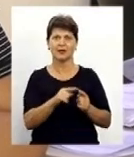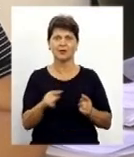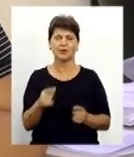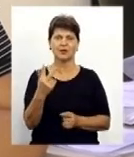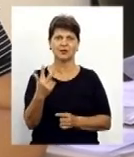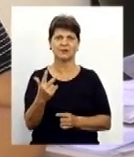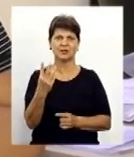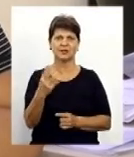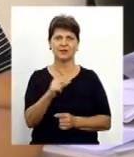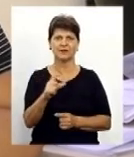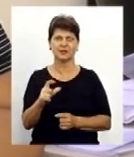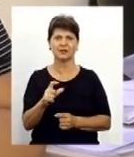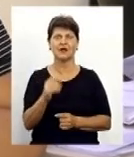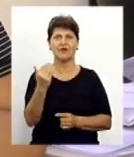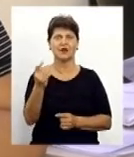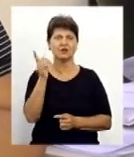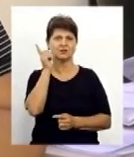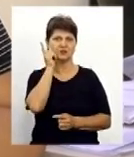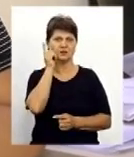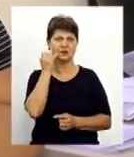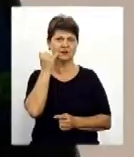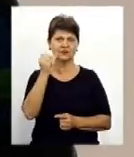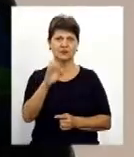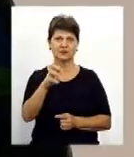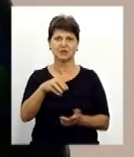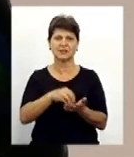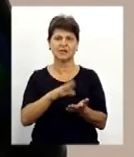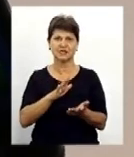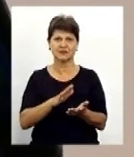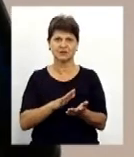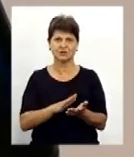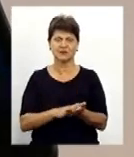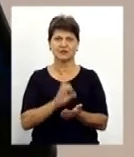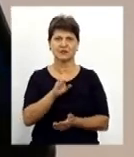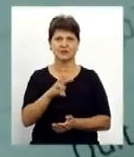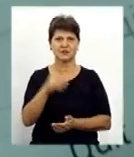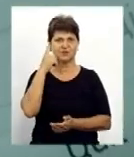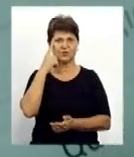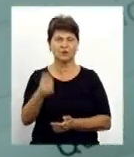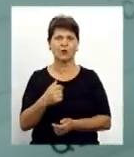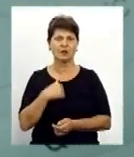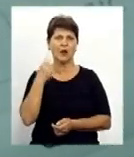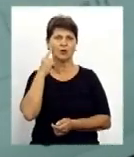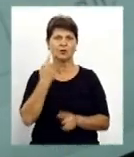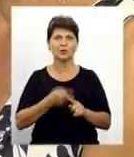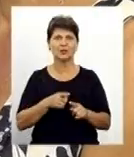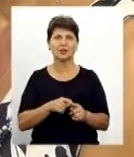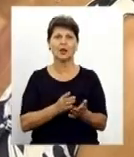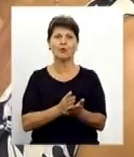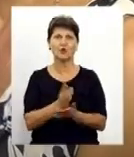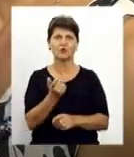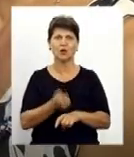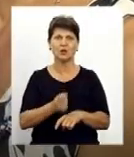СМС-повідомлення на ваш номер телефону про те, що зареєстровані в системі СМС-повідомлення. Я думаю, що ця послуга дуже корисна,